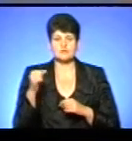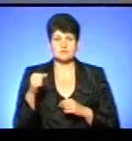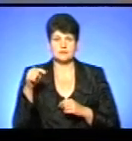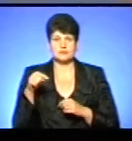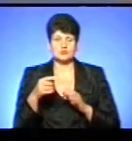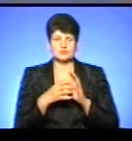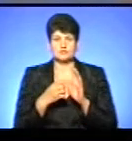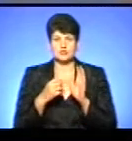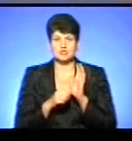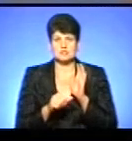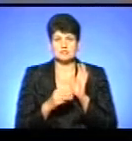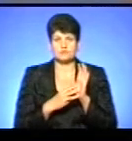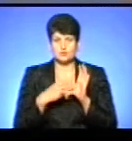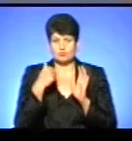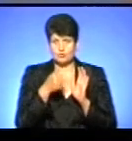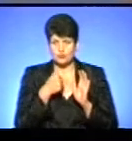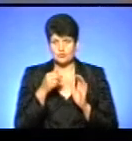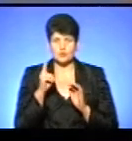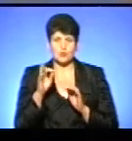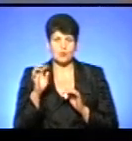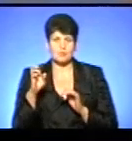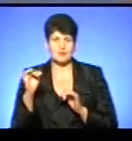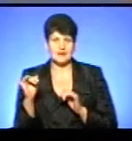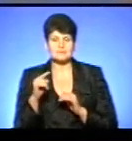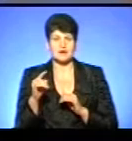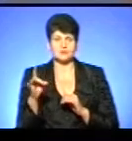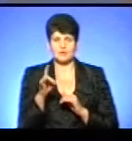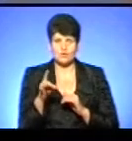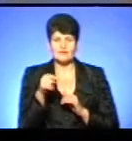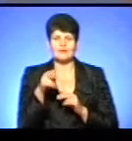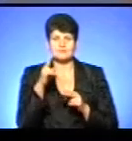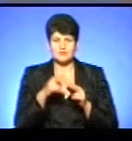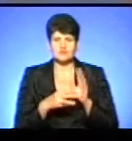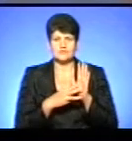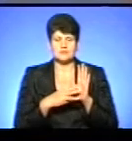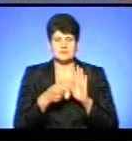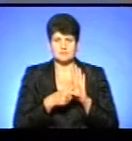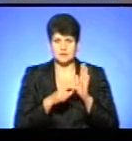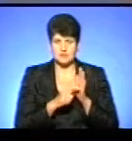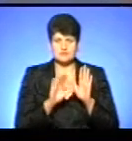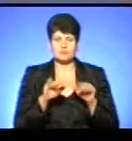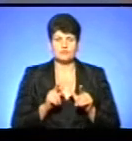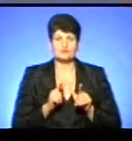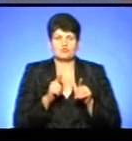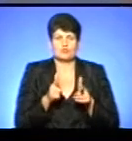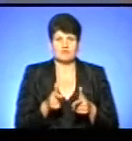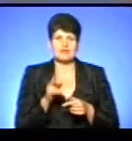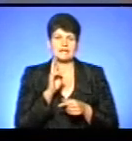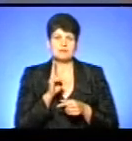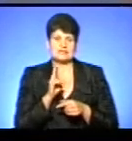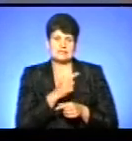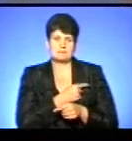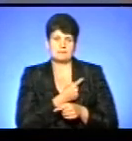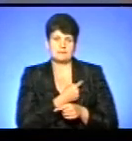1968 року у Кобиллі з Баразького району. Там ж закінчив восьмирічну школу, після чого вступив до Кременецького медучилища.